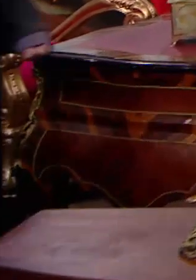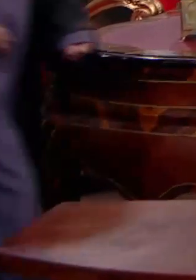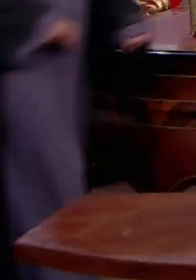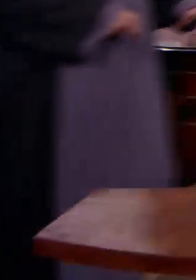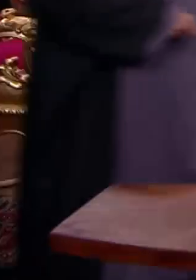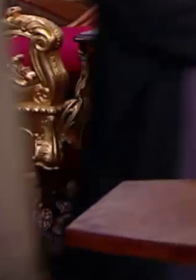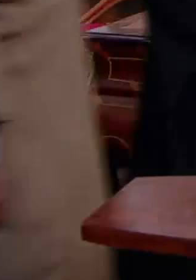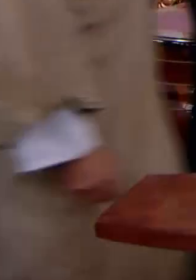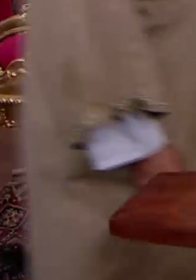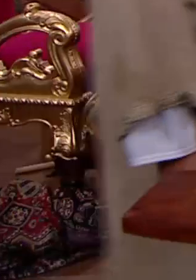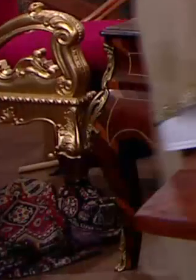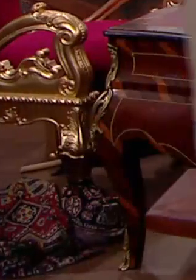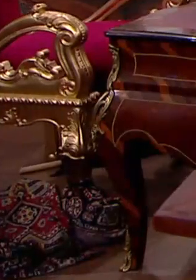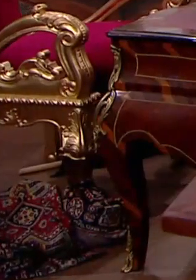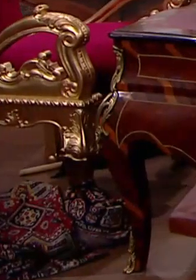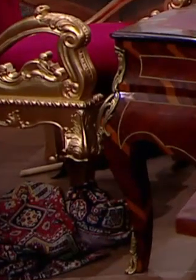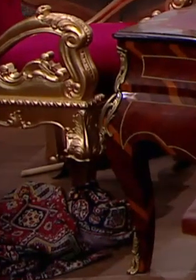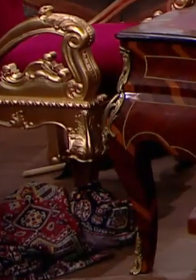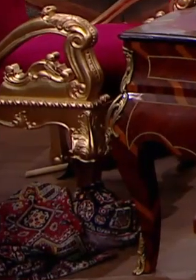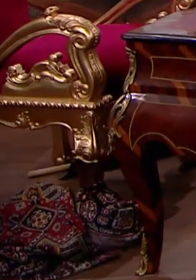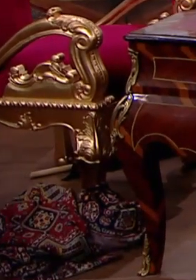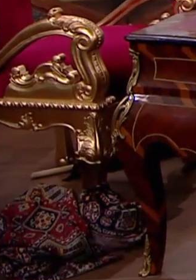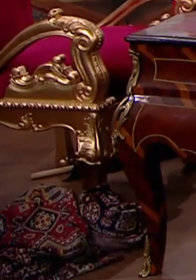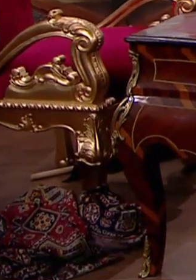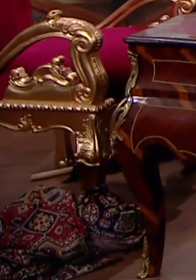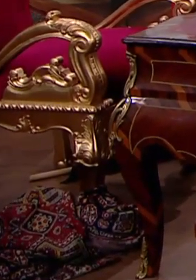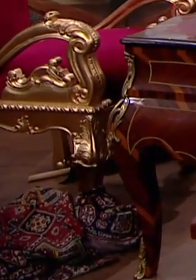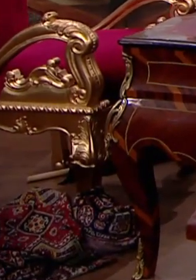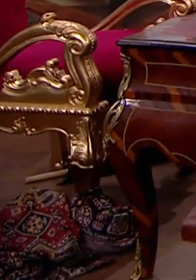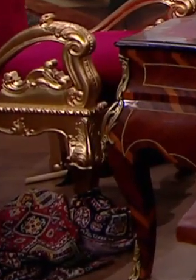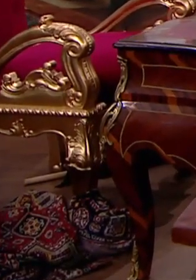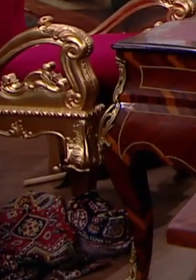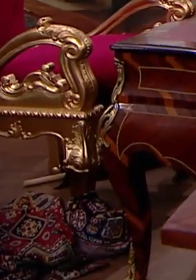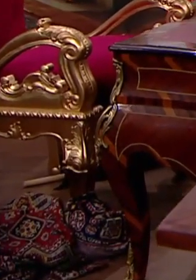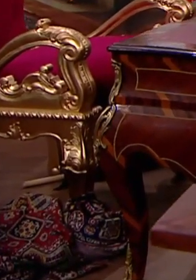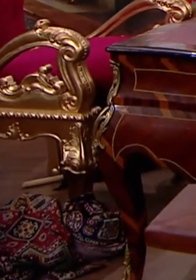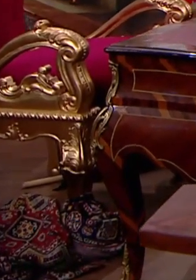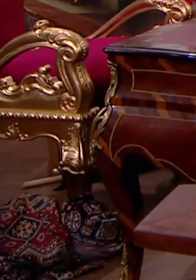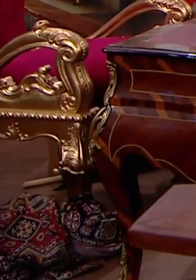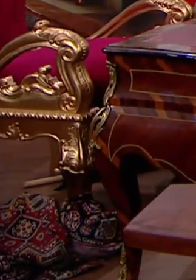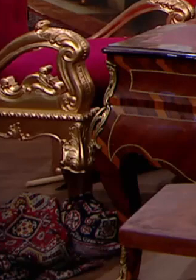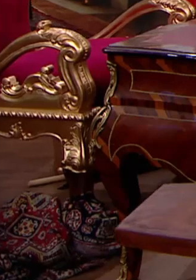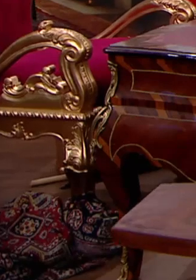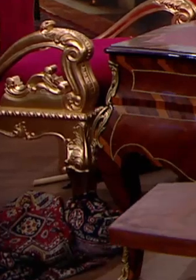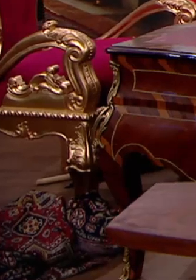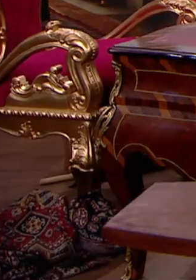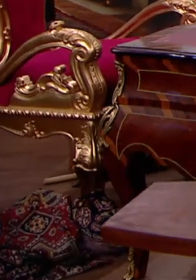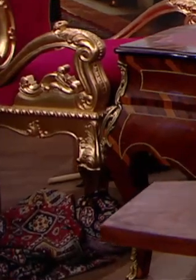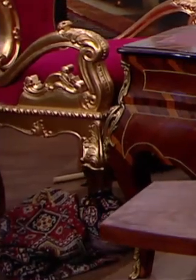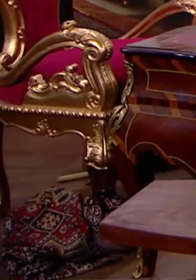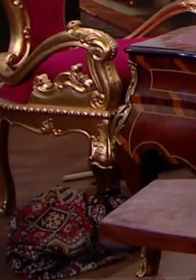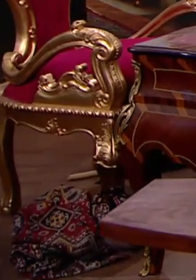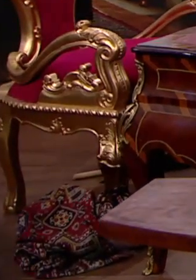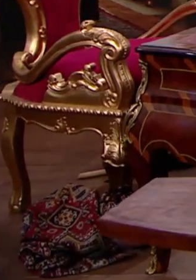תקשיבו שנייה. כן. הערב אחרי החדשות. יש זה או זה. אה, יופי. אל תשכחו להגיד